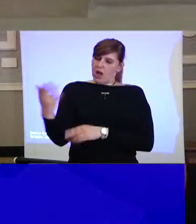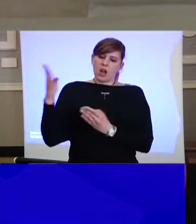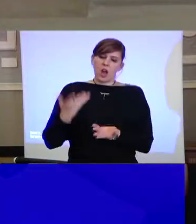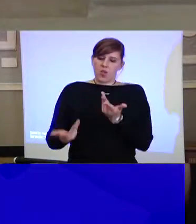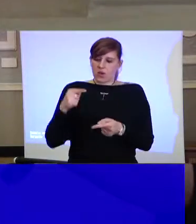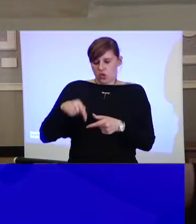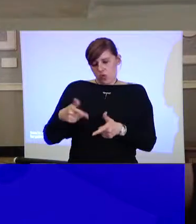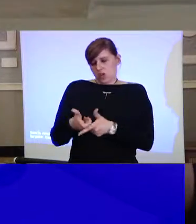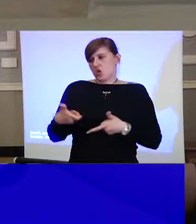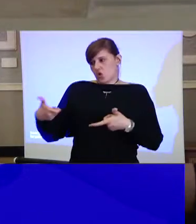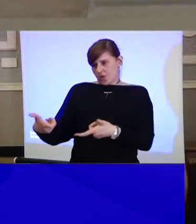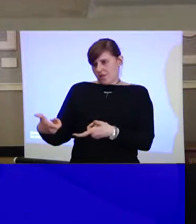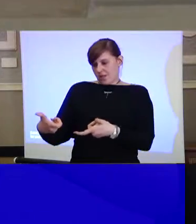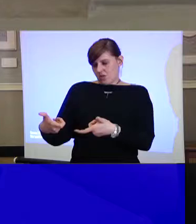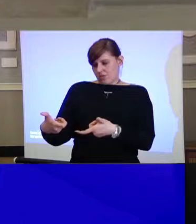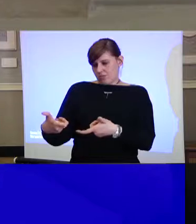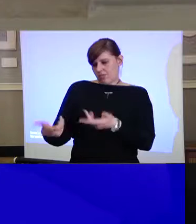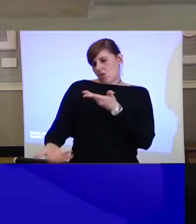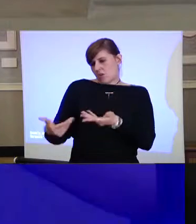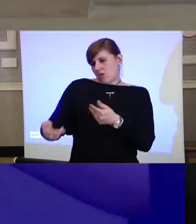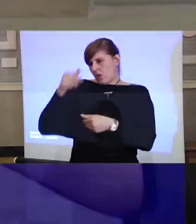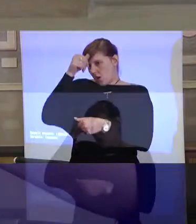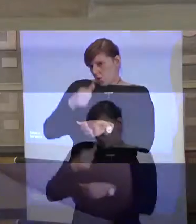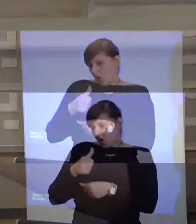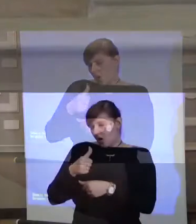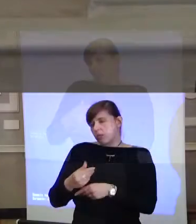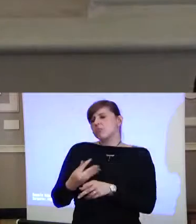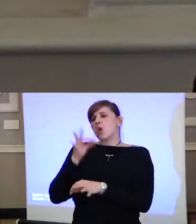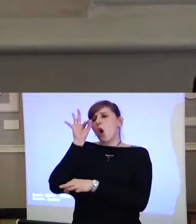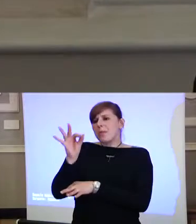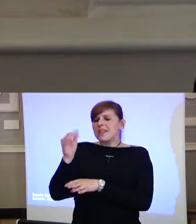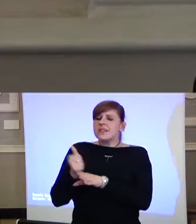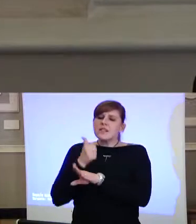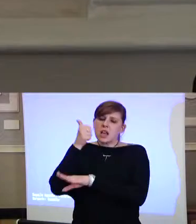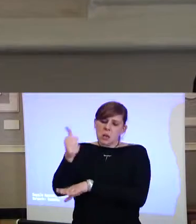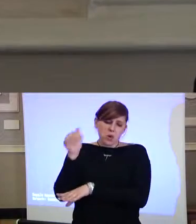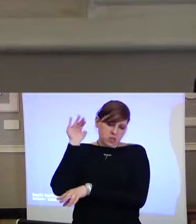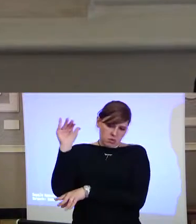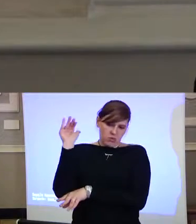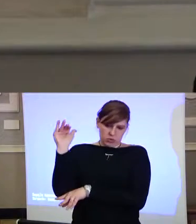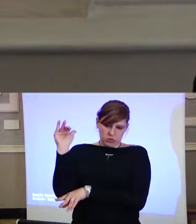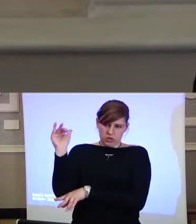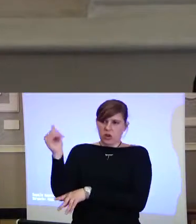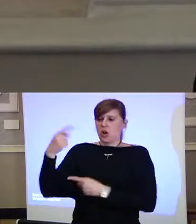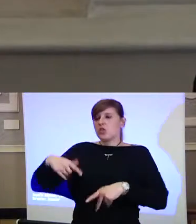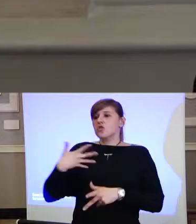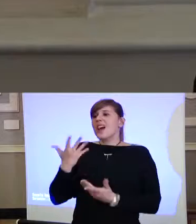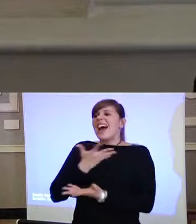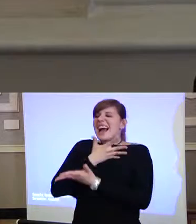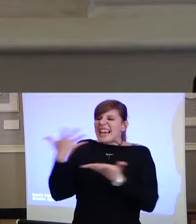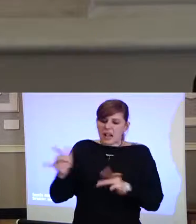rispetto ai nostri ruoli e rispetto agli impegni per il prossimo futuro. Io credo che noi abbiamo un grosso ruolo come